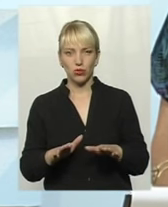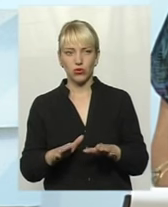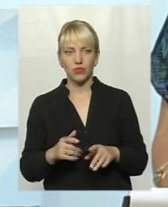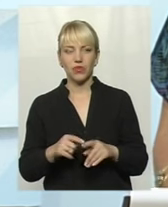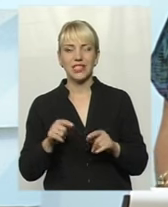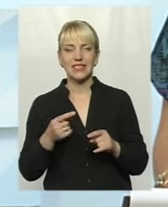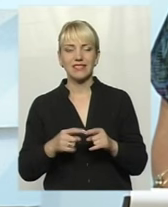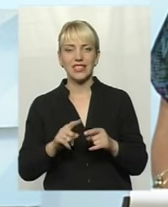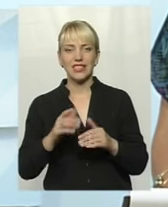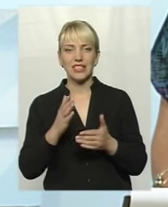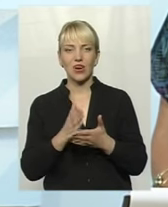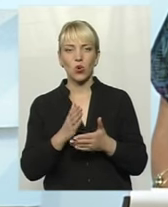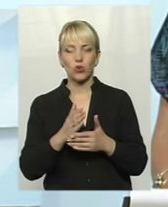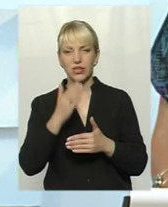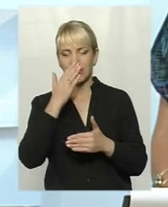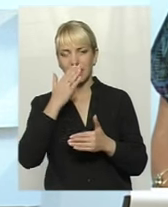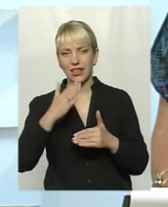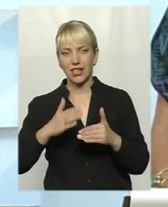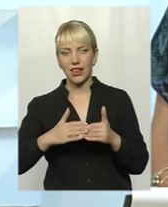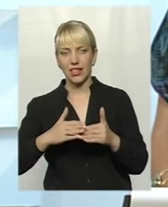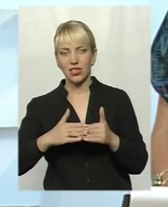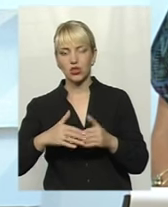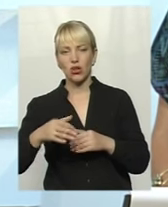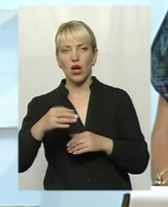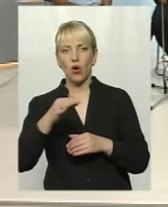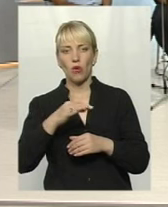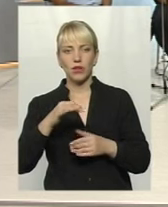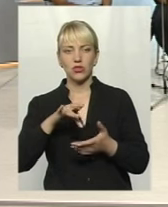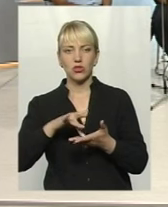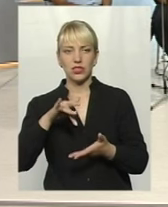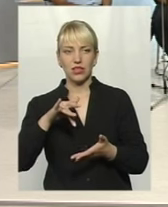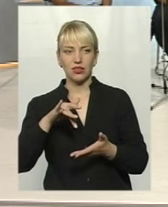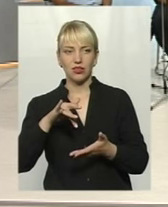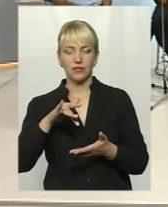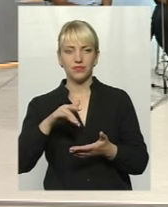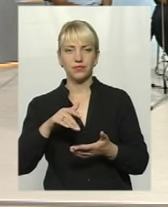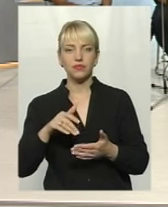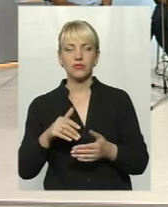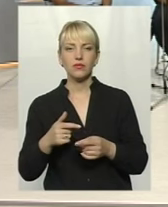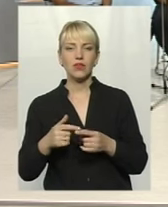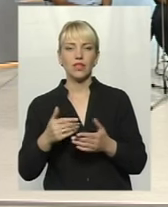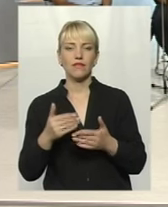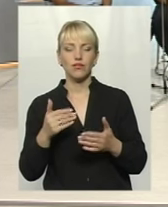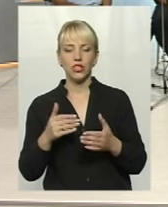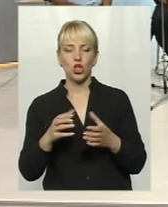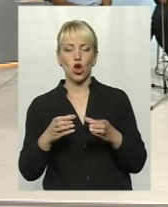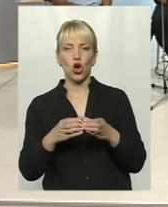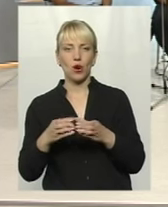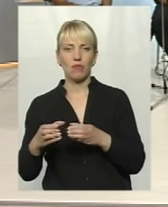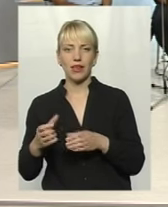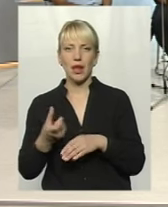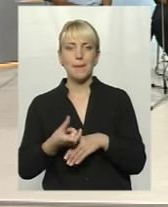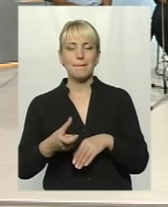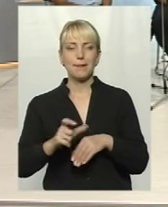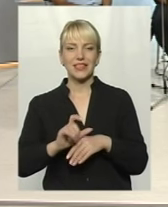знаходиться він недалечко від обласного центру, від громад більш заможних,